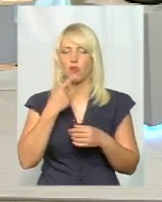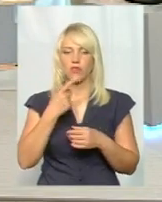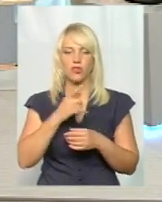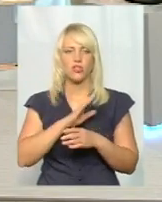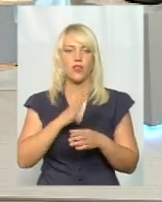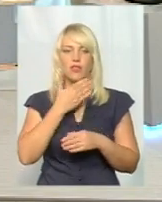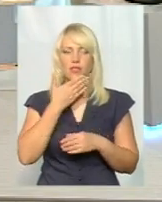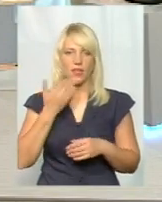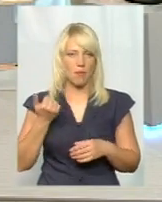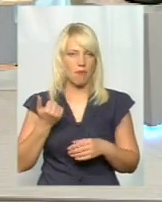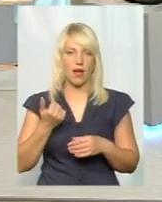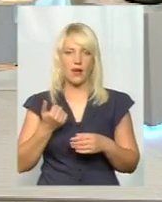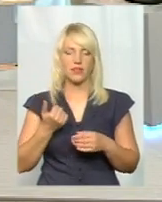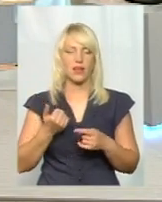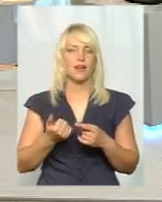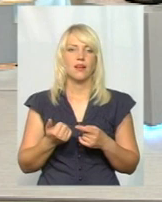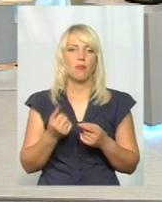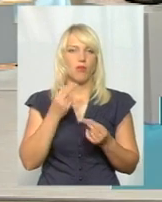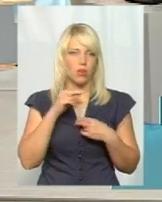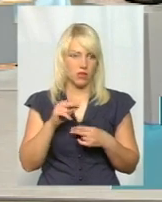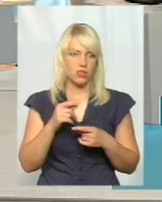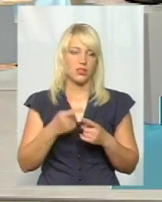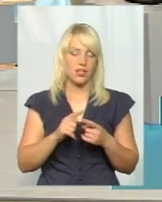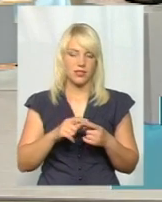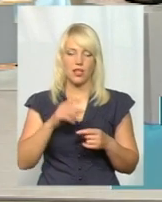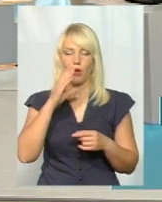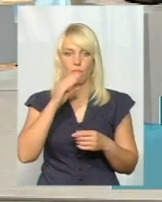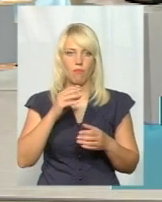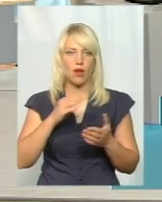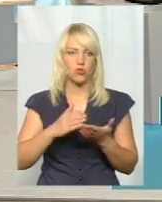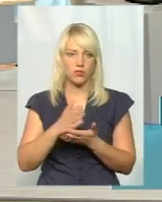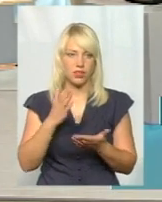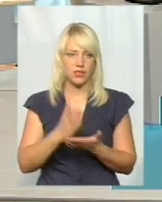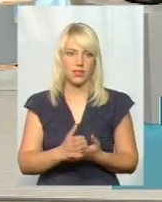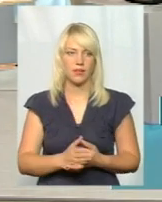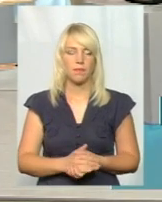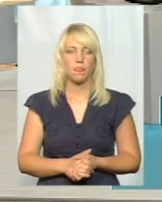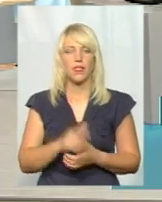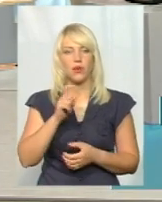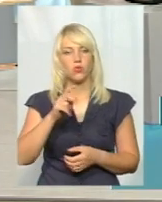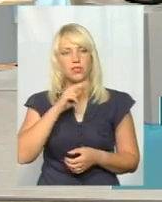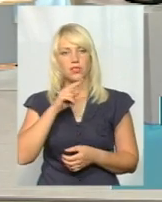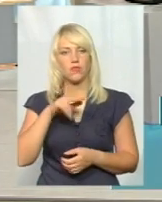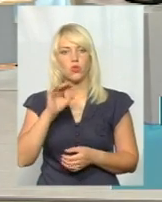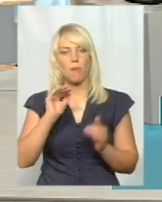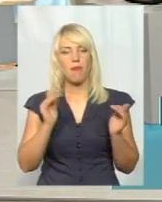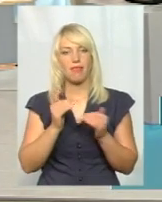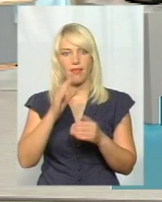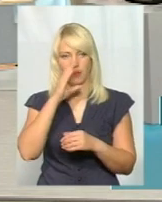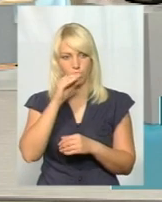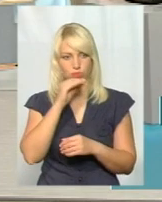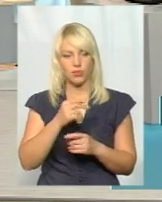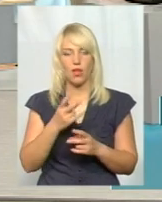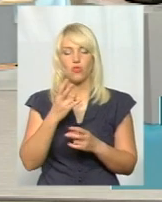ласка, на цих маршрутах є реальні покращення, і на інших транспортах. Люди теж закупили… У людей більше зауважені, все ж таки, до маленьких, до маршруток. Ну,